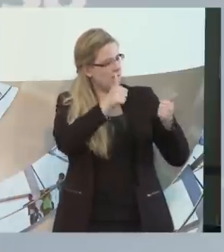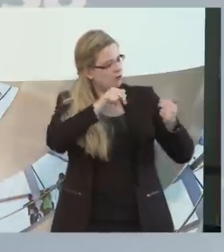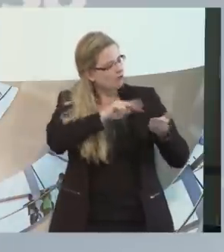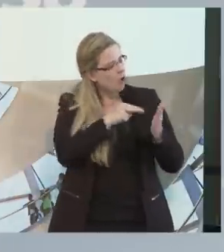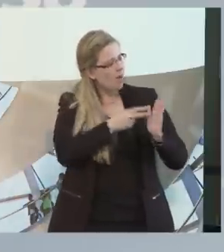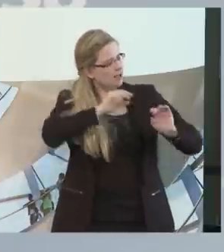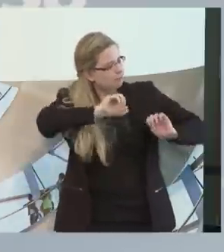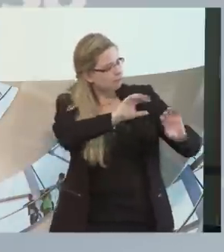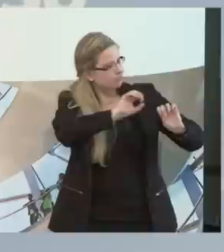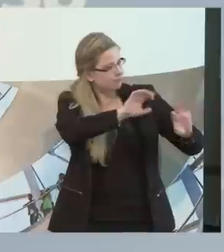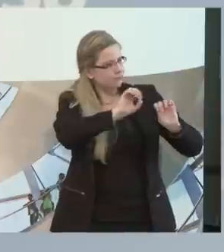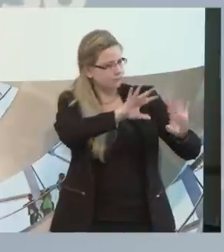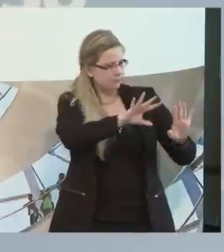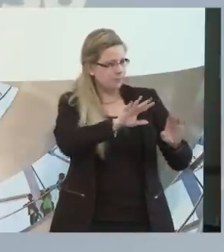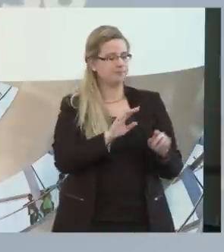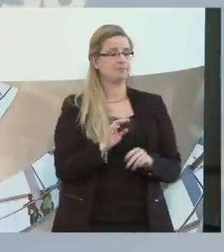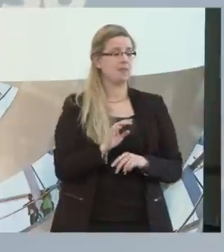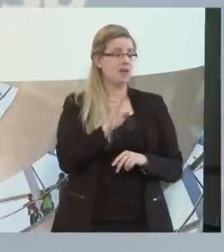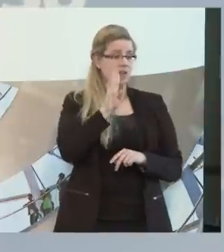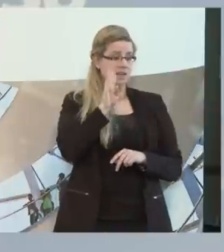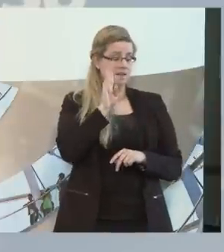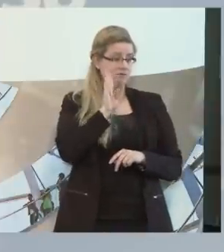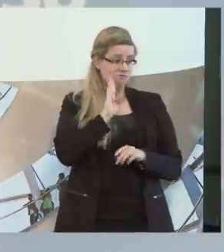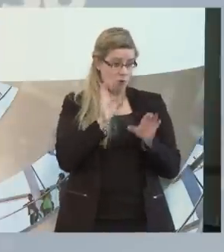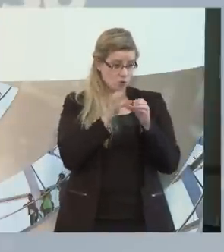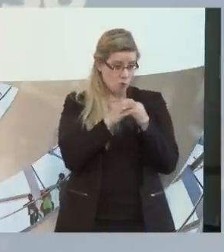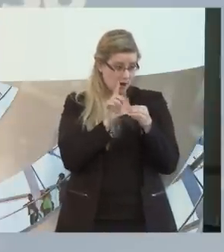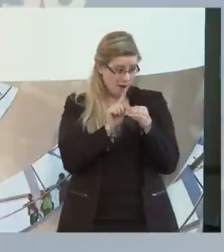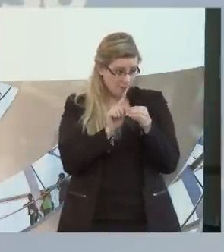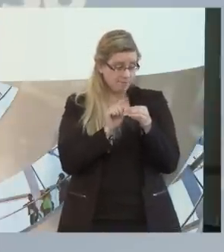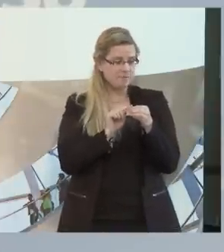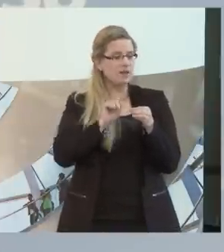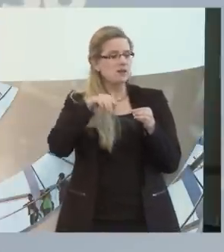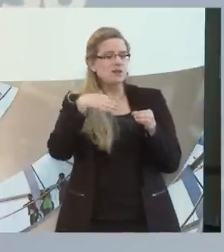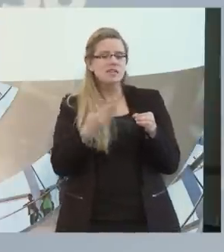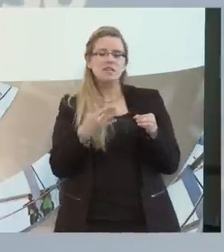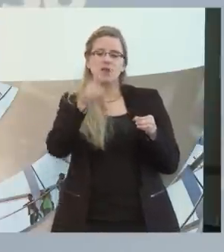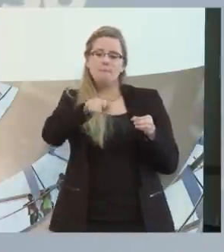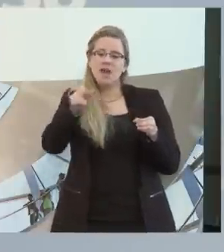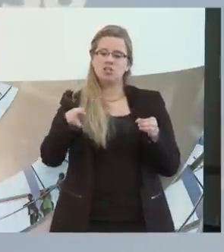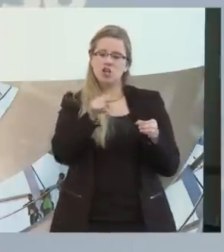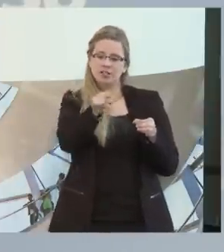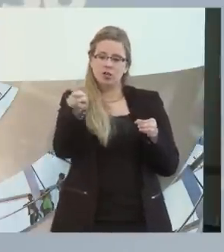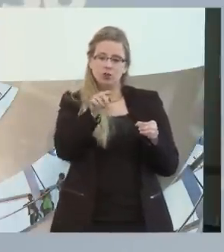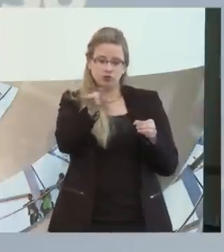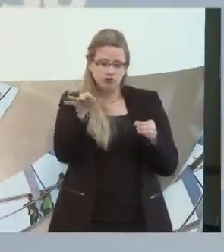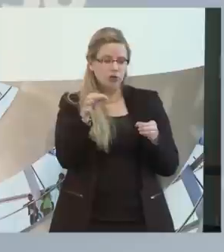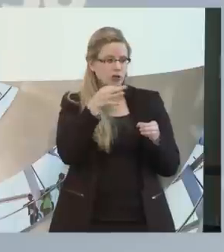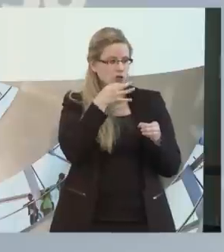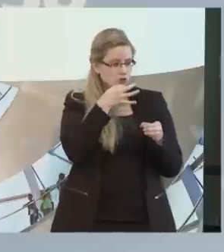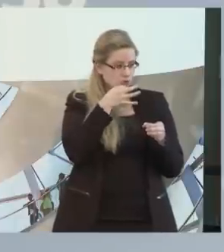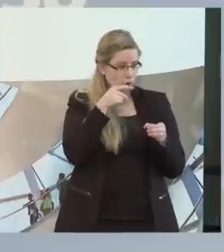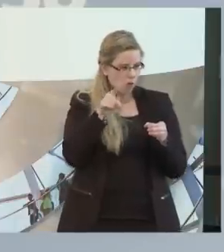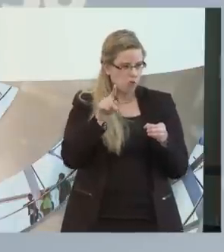Und neben diesen Wohngruppen dürfen wir natürlich auch nicht außer Acht lassen, dass es junge Menschen gibt, die Eltern haben mit einer Behinderung.